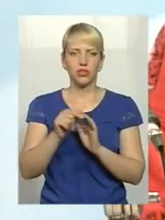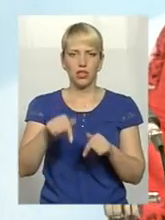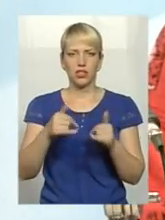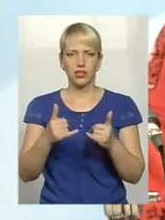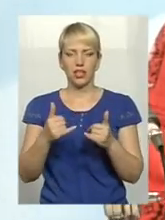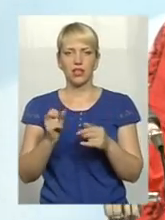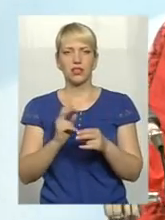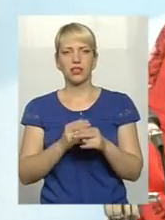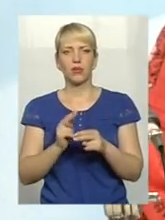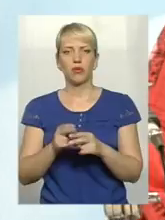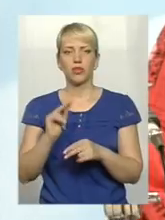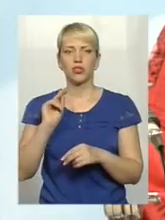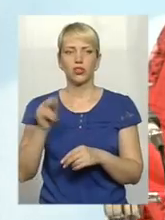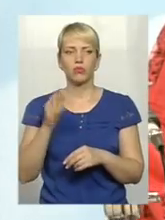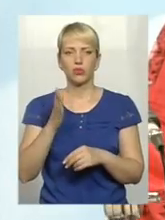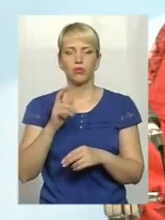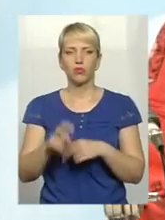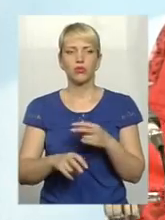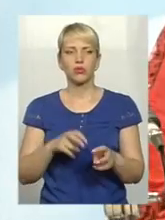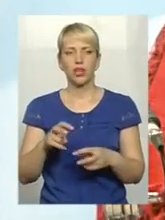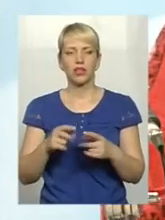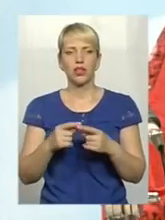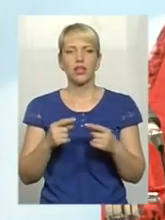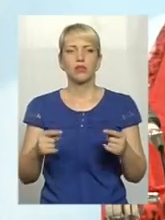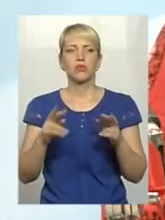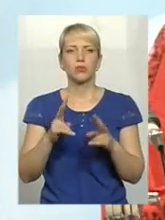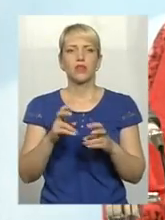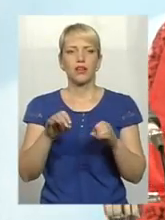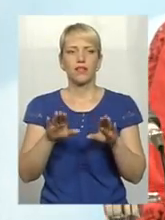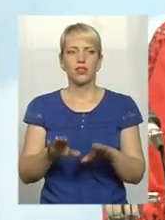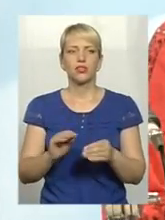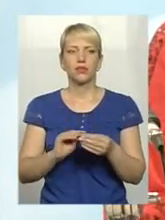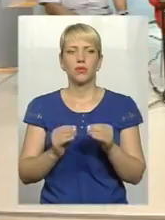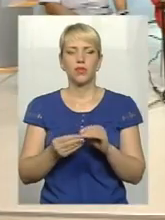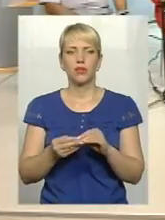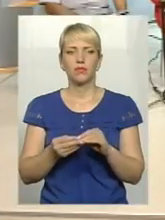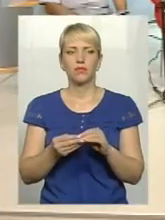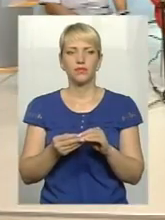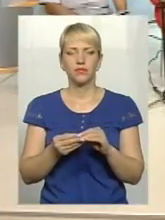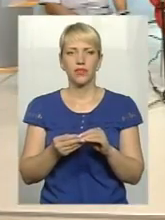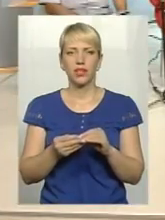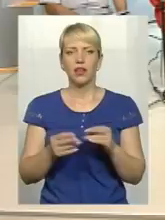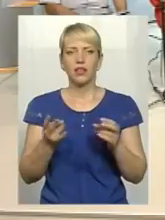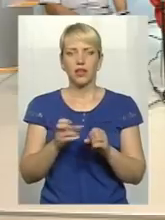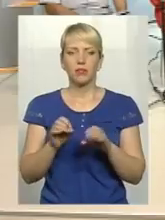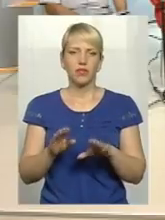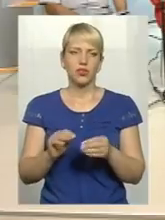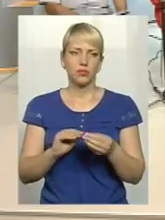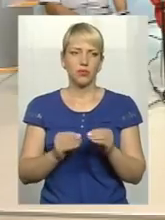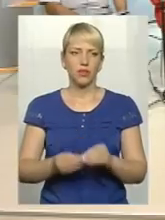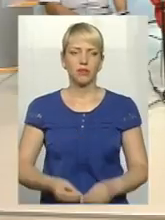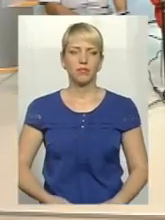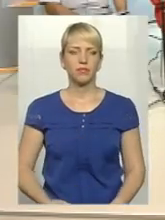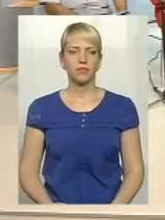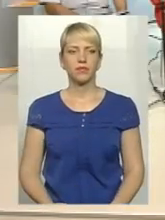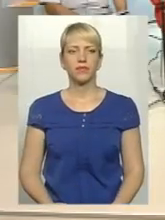запобігати, ніж ми будемо вже шукати способи, як вивішувати проблеми. Проблеми не треба створювати, треба їх запобігати.